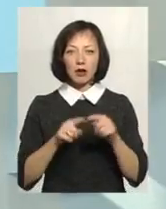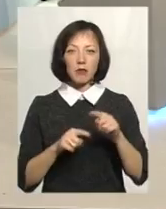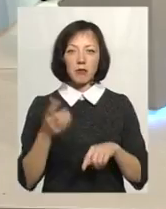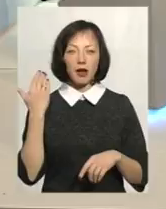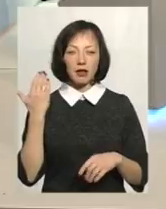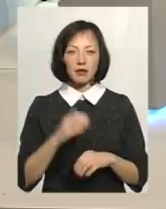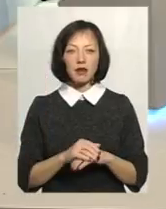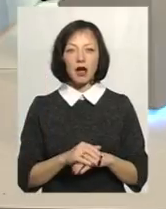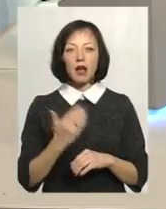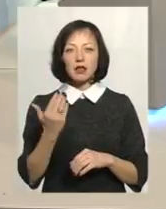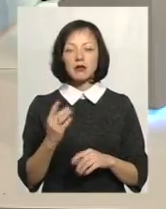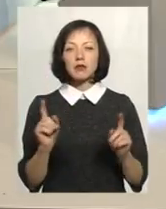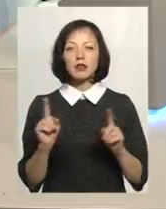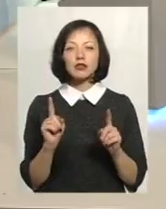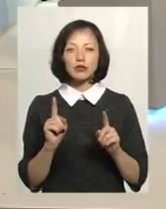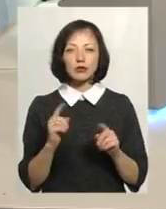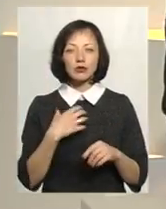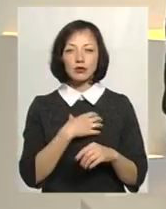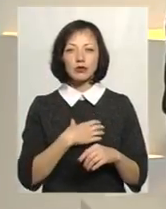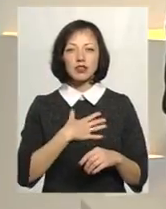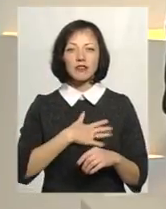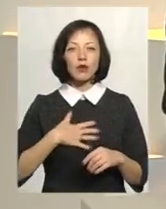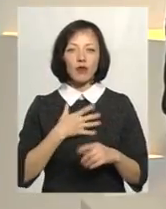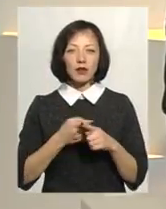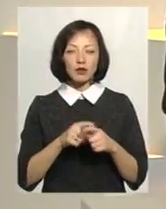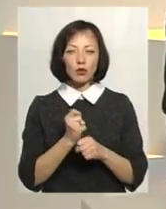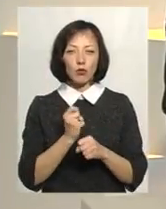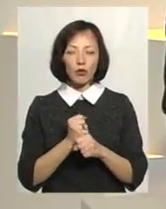Аня, скажи, що особисто тебе торкнуло у тій роботі, яку ти зробила?